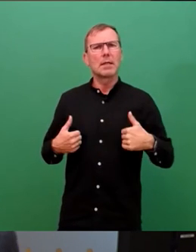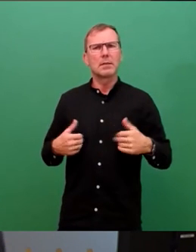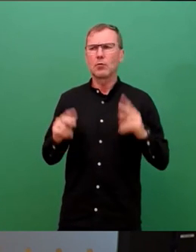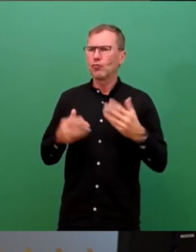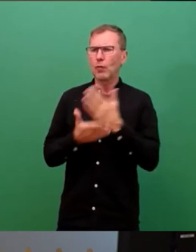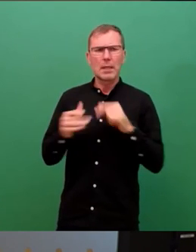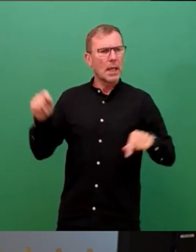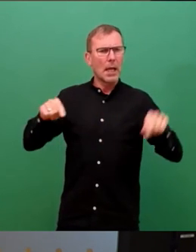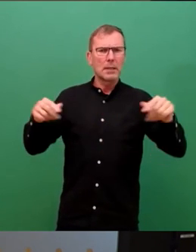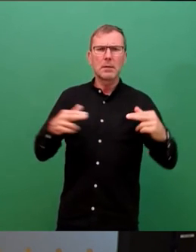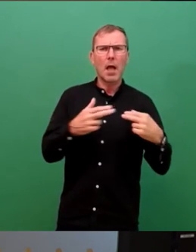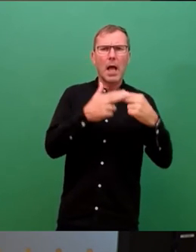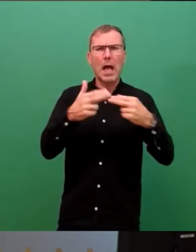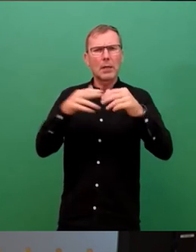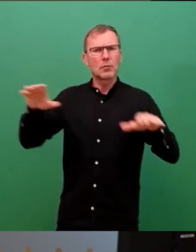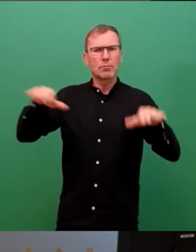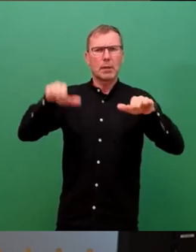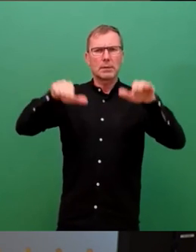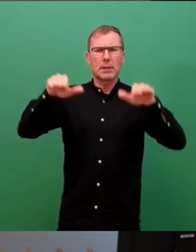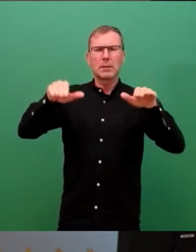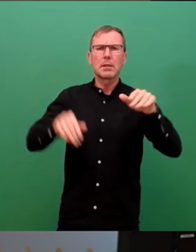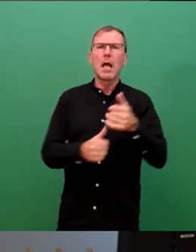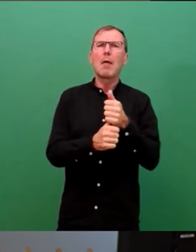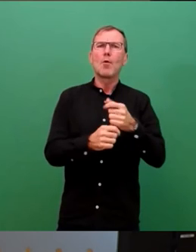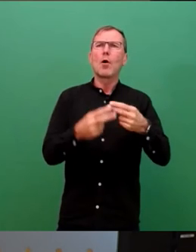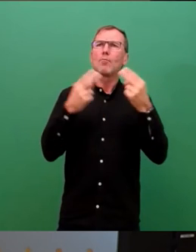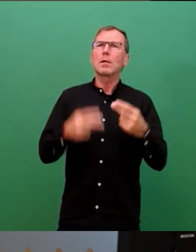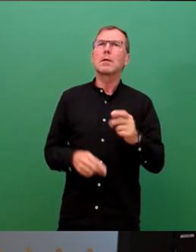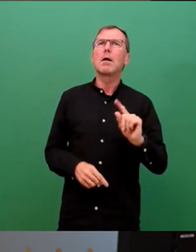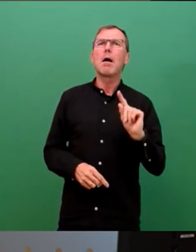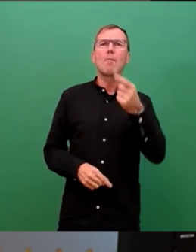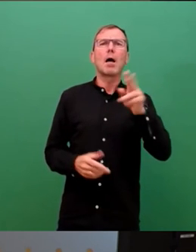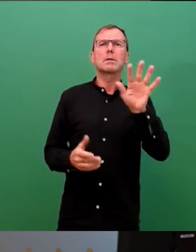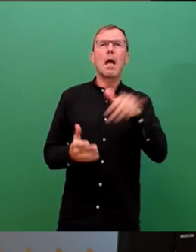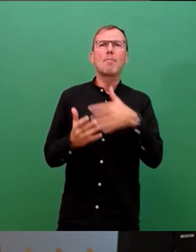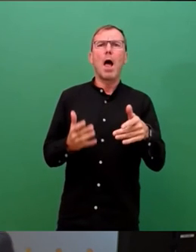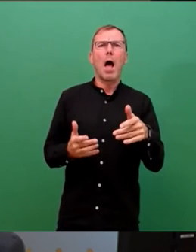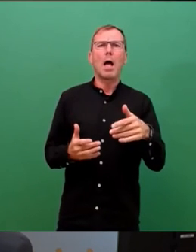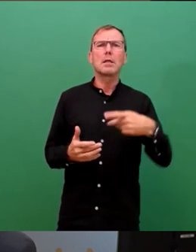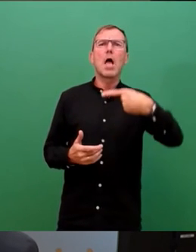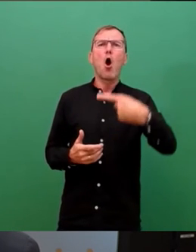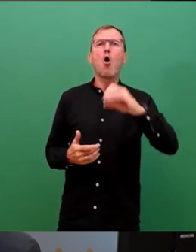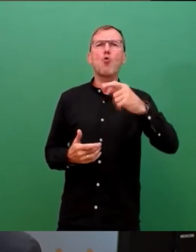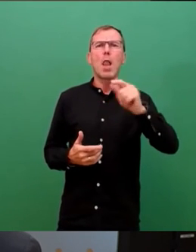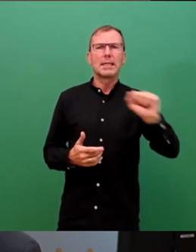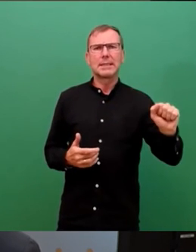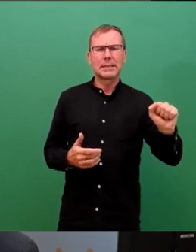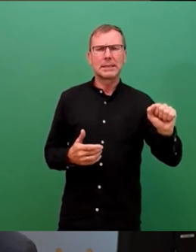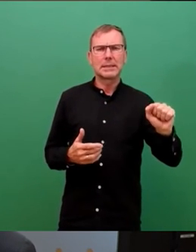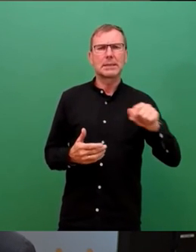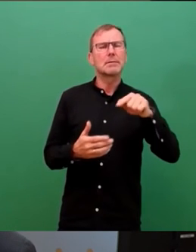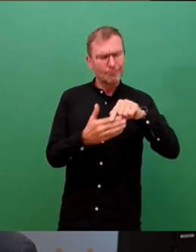haben wir in der Verwaltung im vergangenen Jahr das Pilotprojekt Masterplan Prolis ins Leben gerufen. Wir werden dieses Projekt konsequent